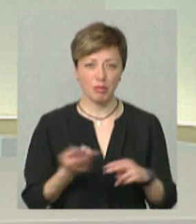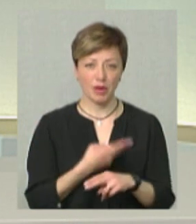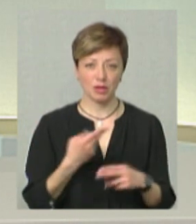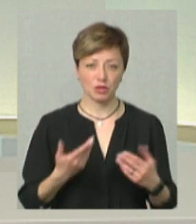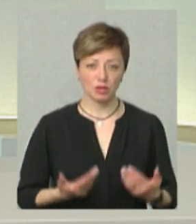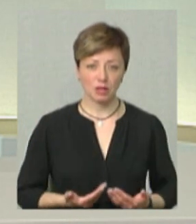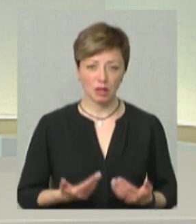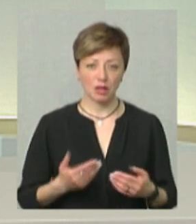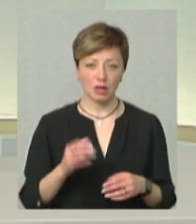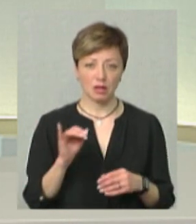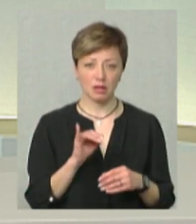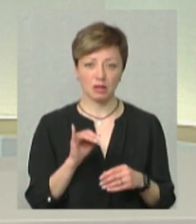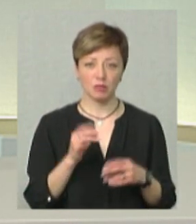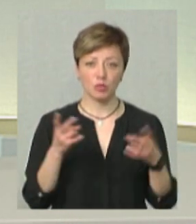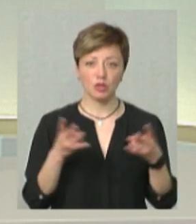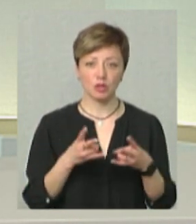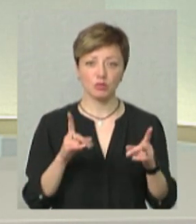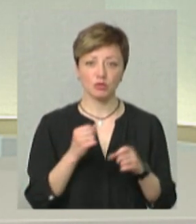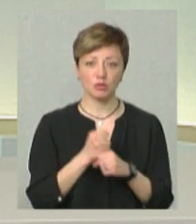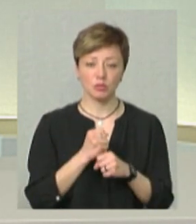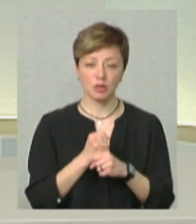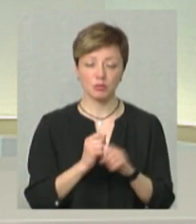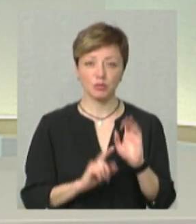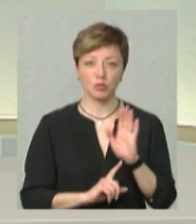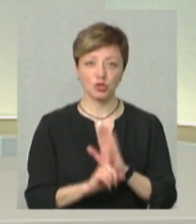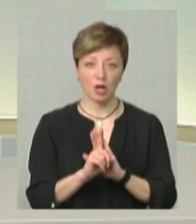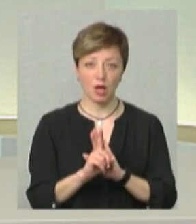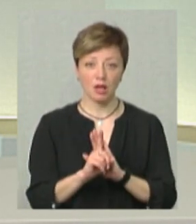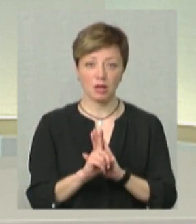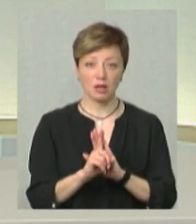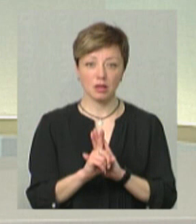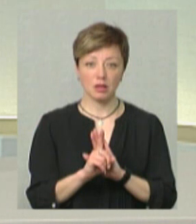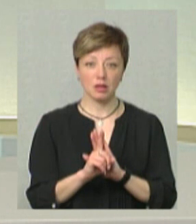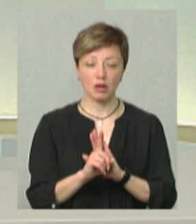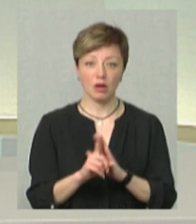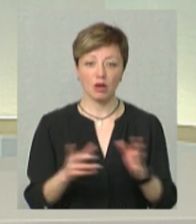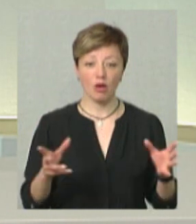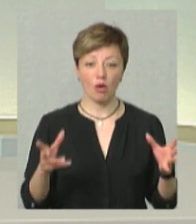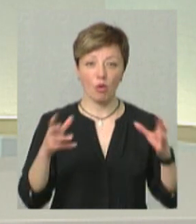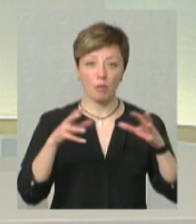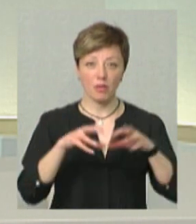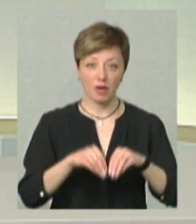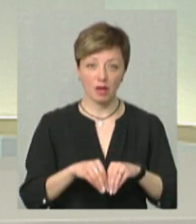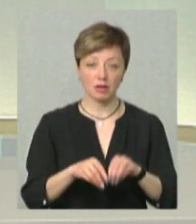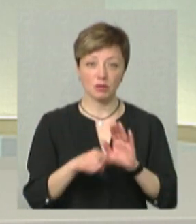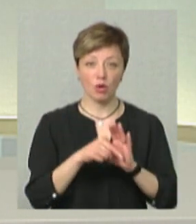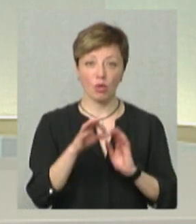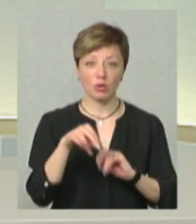потрібно щось там робити. І ми почали отонково поруватися з ОДА,